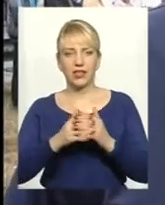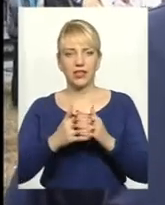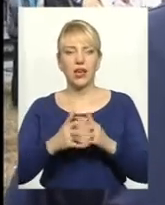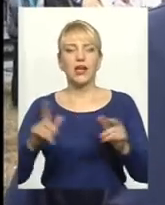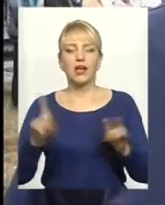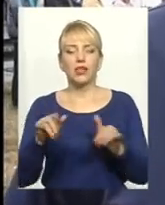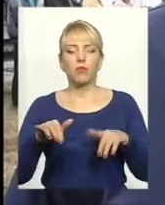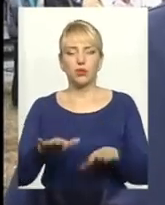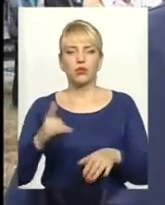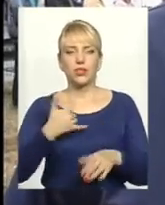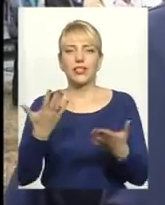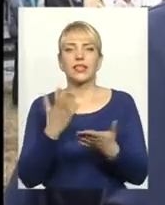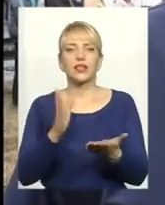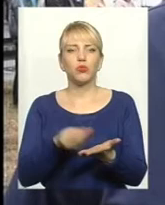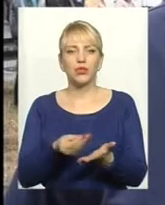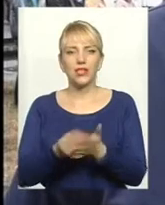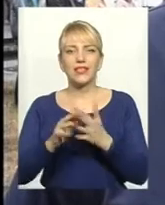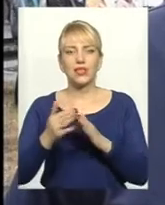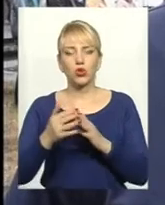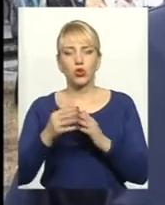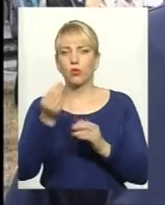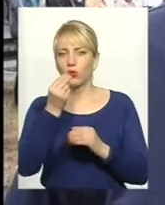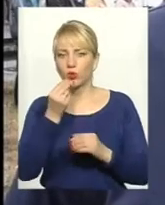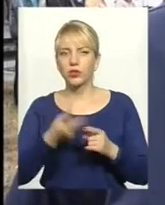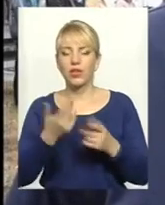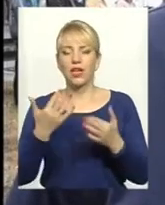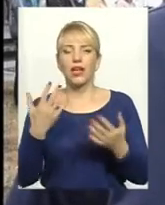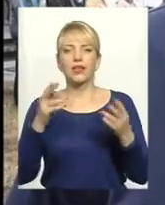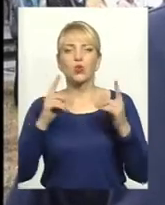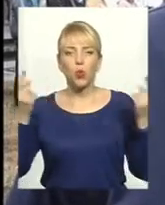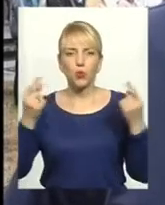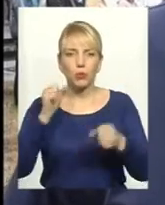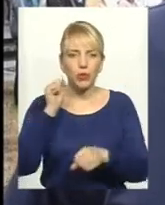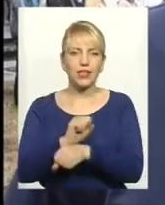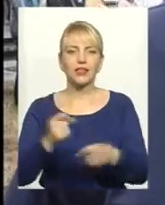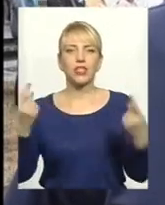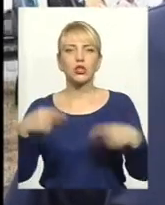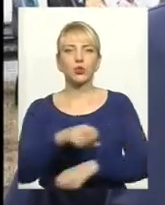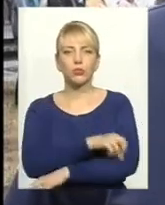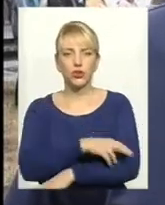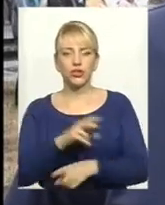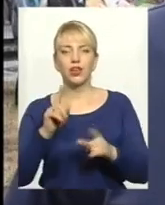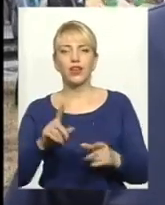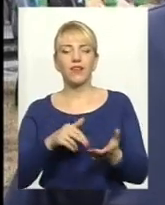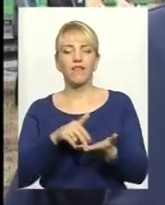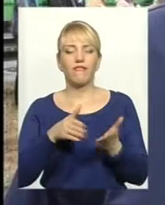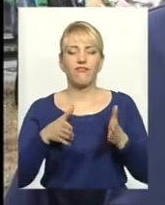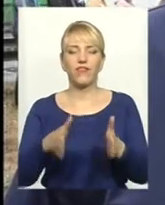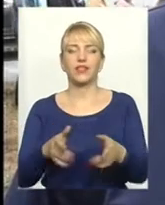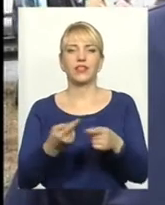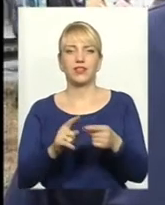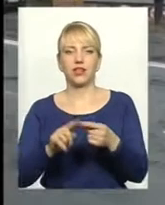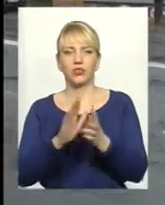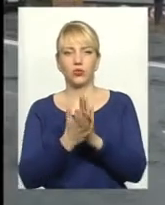які будуть ціни на селіву продукцією, як вони мають жити, як зупинити поміжозобожіння, яке на сьогоднішній день є, і який вихід з даної ситуації. Наша акція